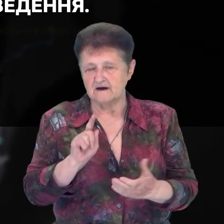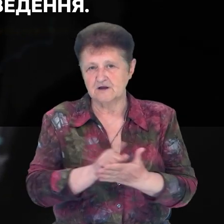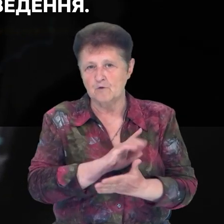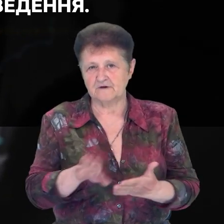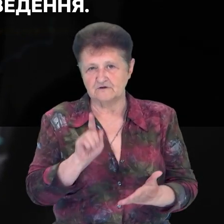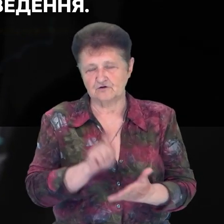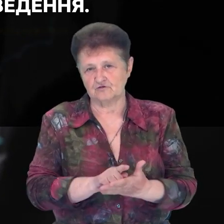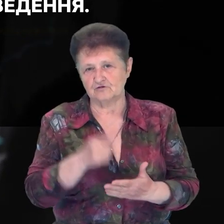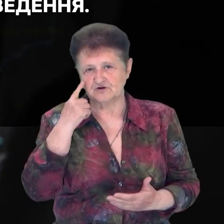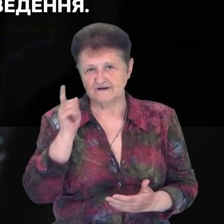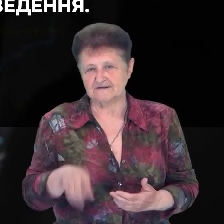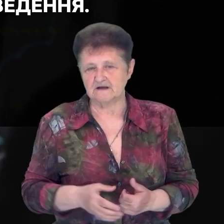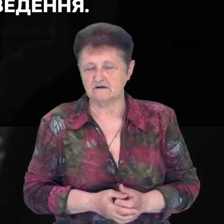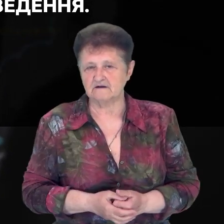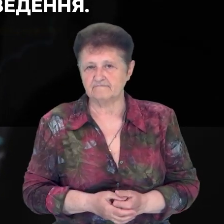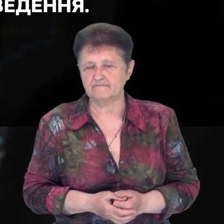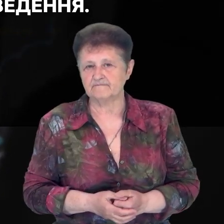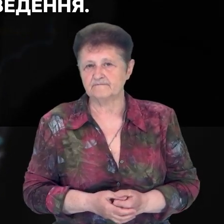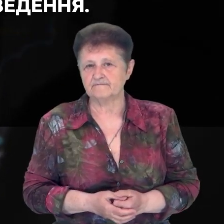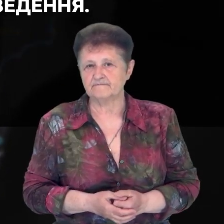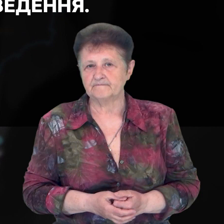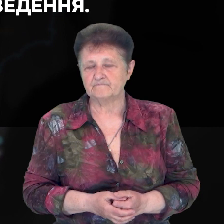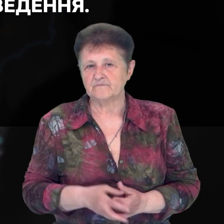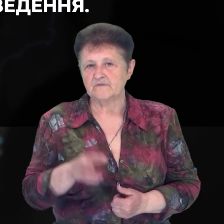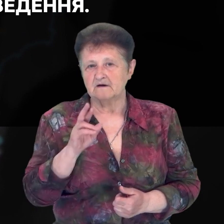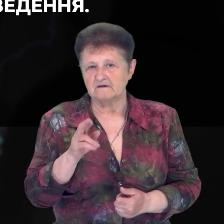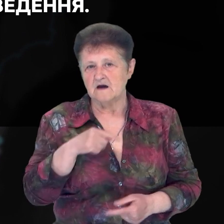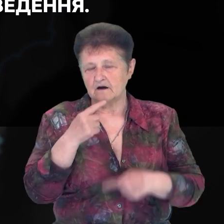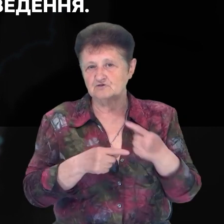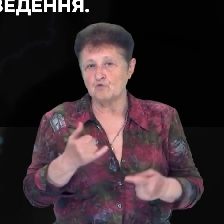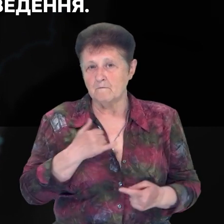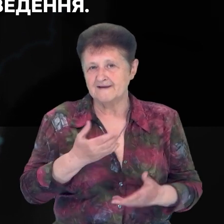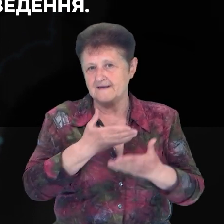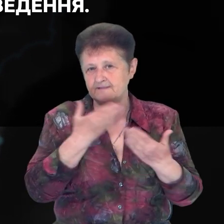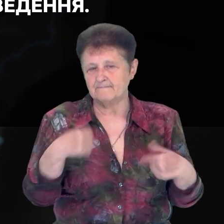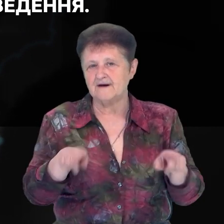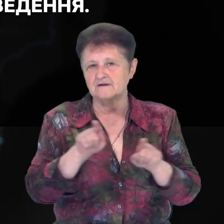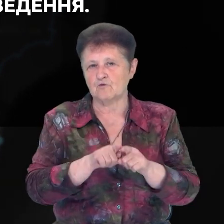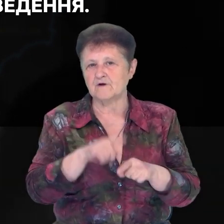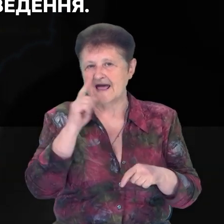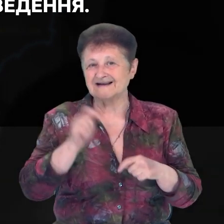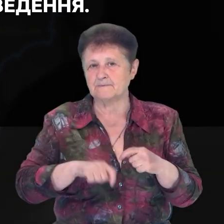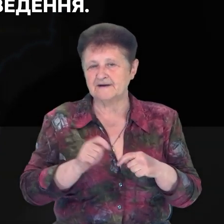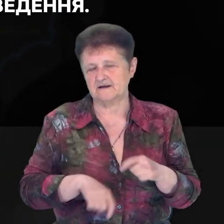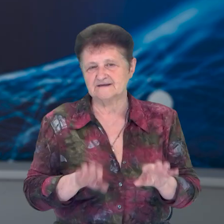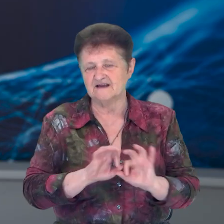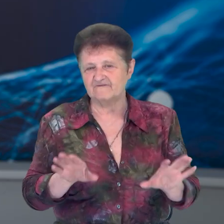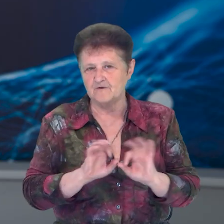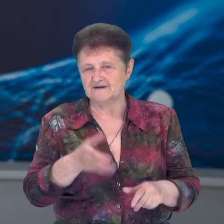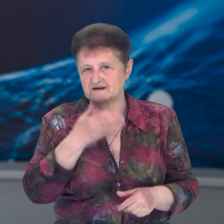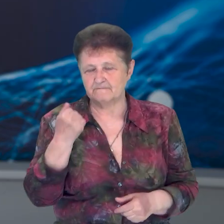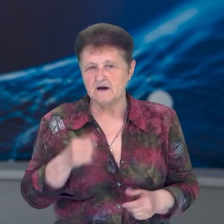'язково можу всі експертизи проконтролювати. Я кажу, що в мене немає такої експертизи і інформації про її проведення.